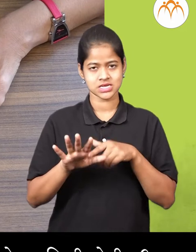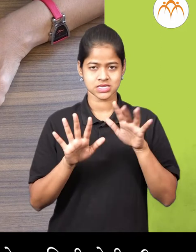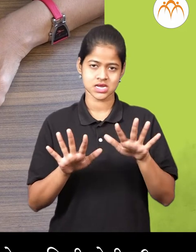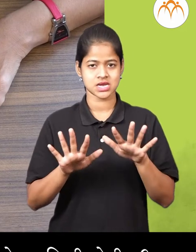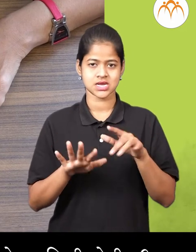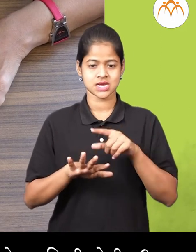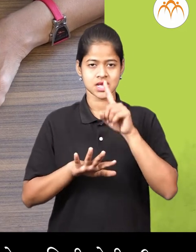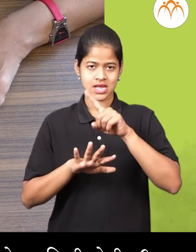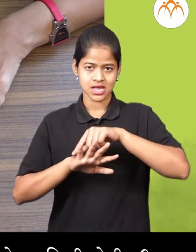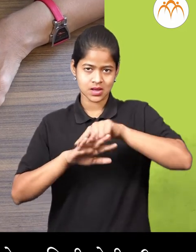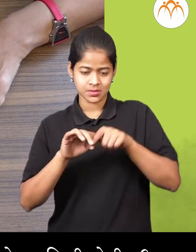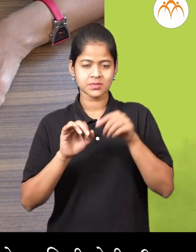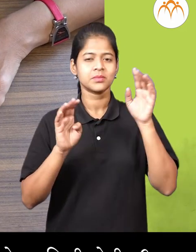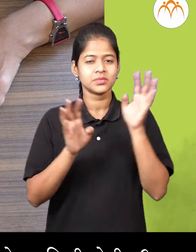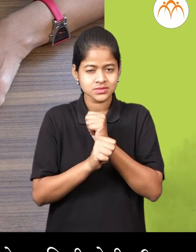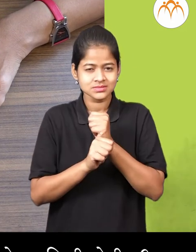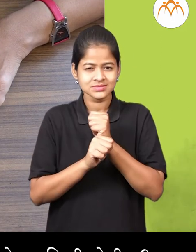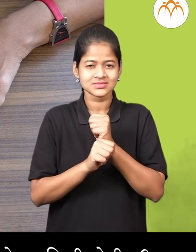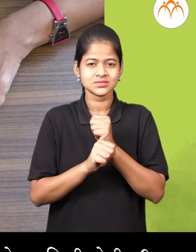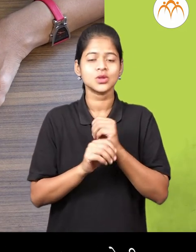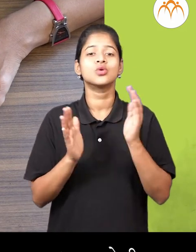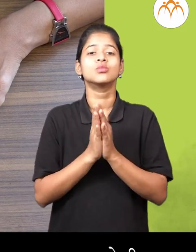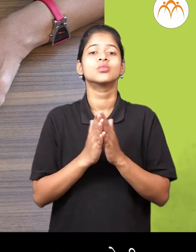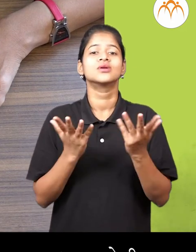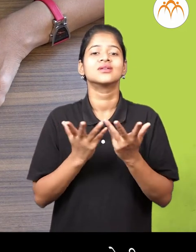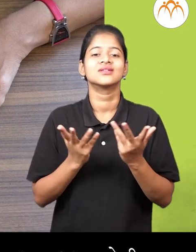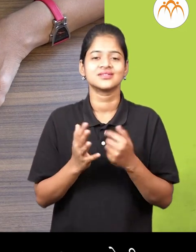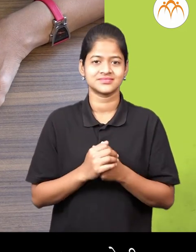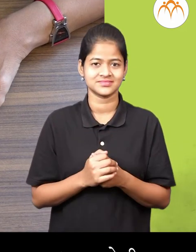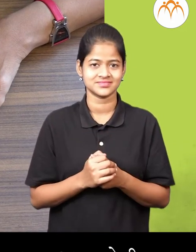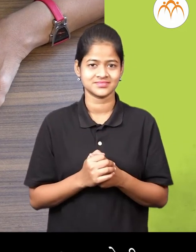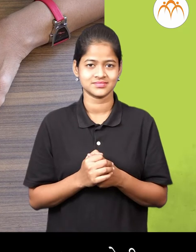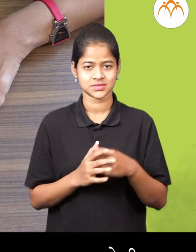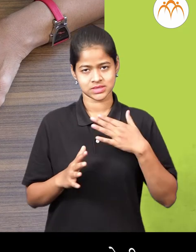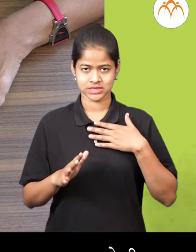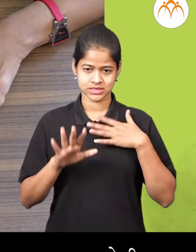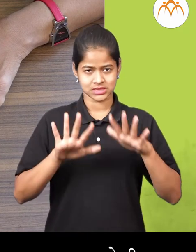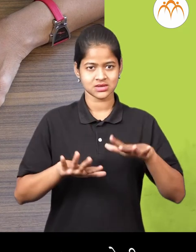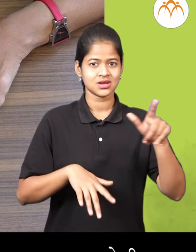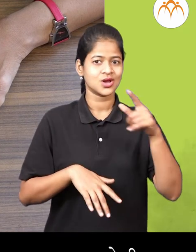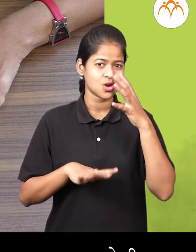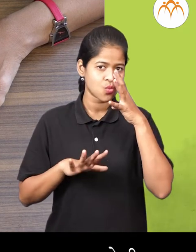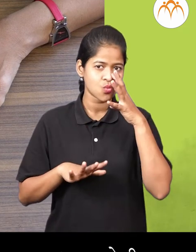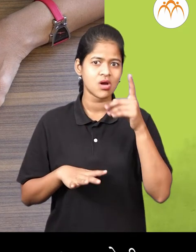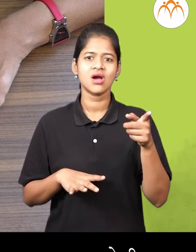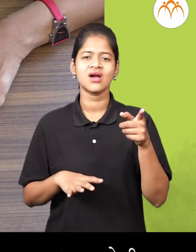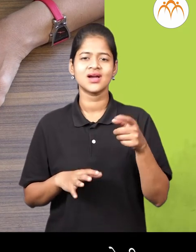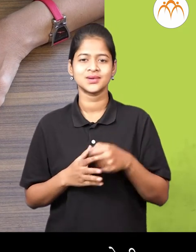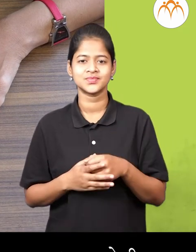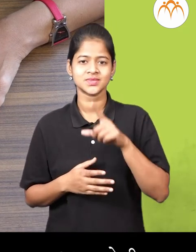बोटल पवल तर किती होतील माची दाहा बोट तुची नव घोट